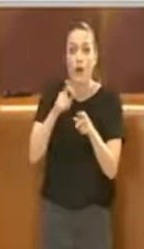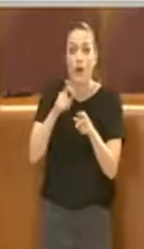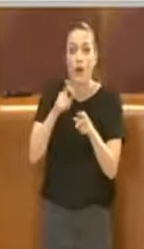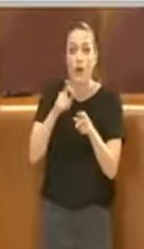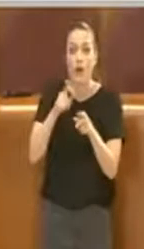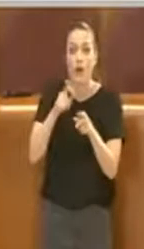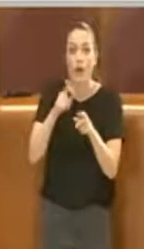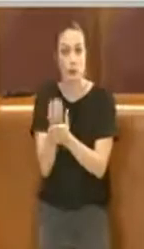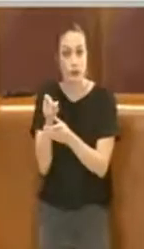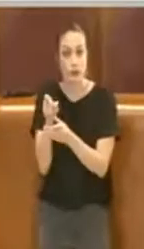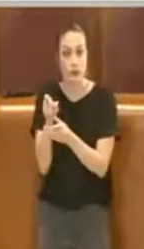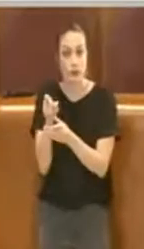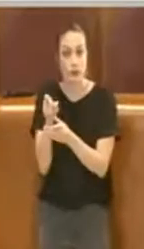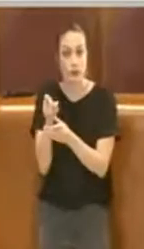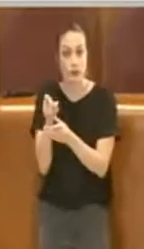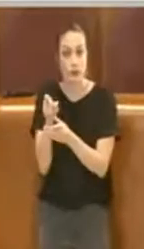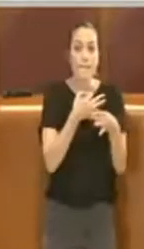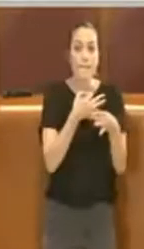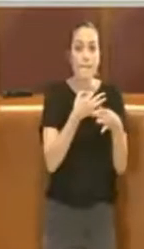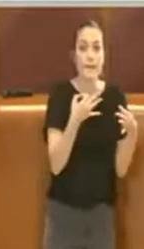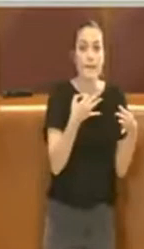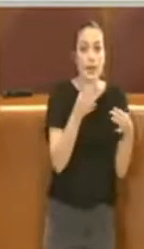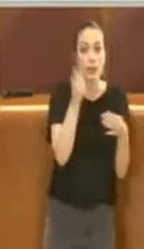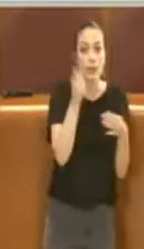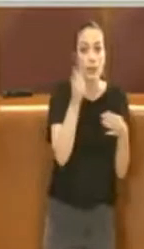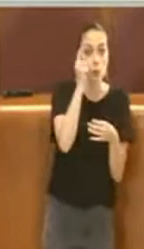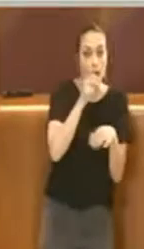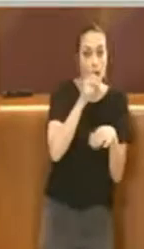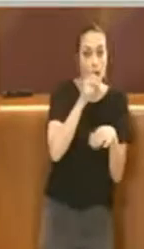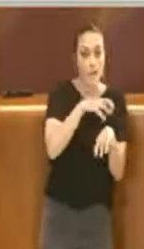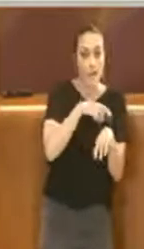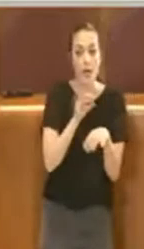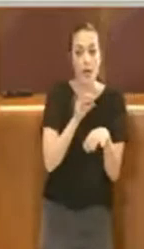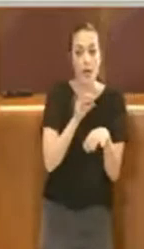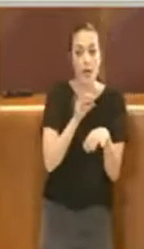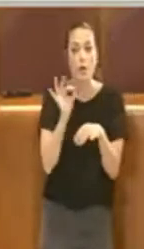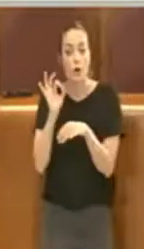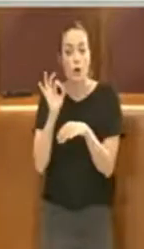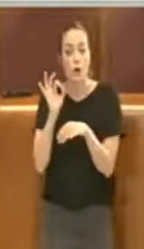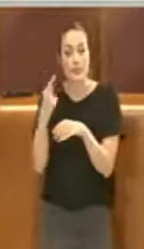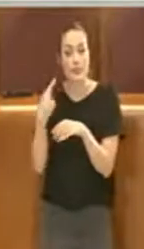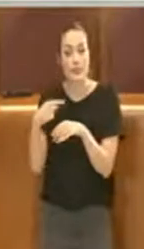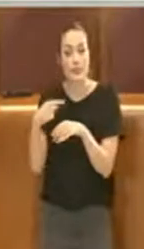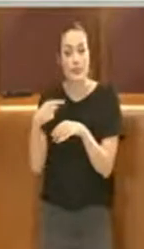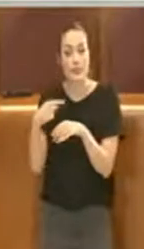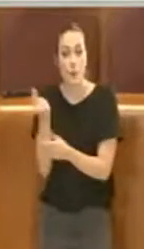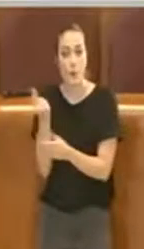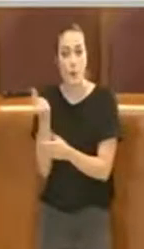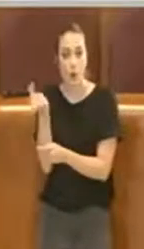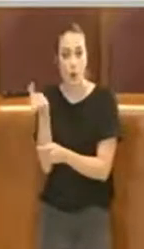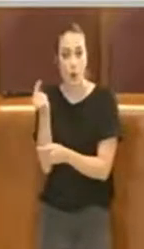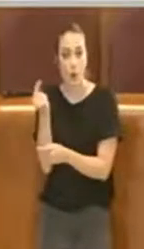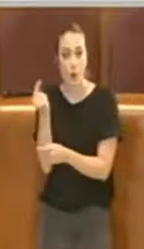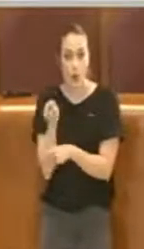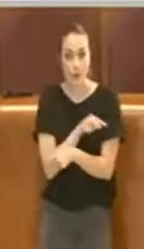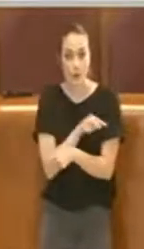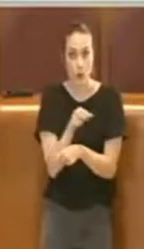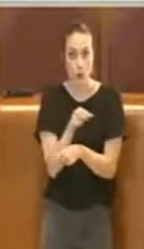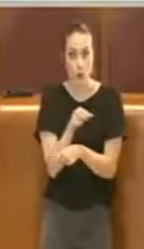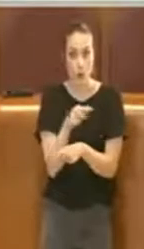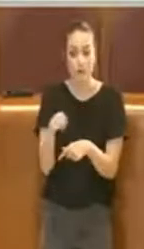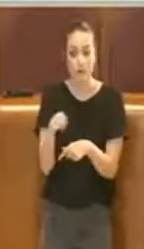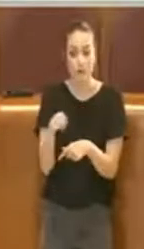Ministero delle Attività dei Beni Culturali e il Ministero dello Sviluppo Economico, affinché estendano questo periodo